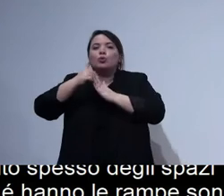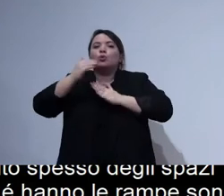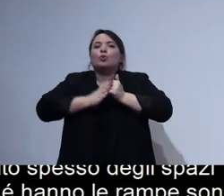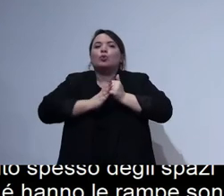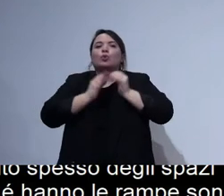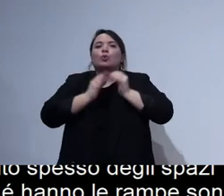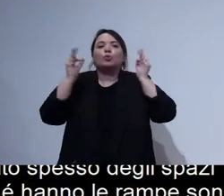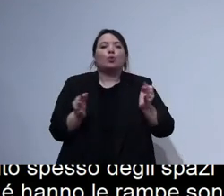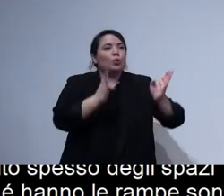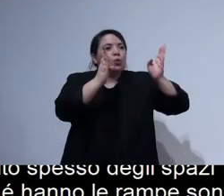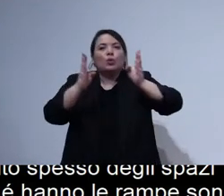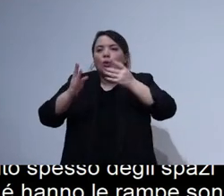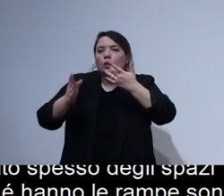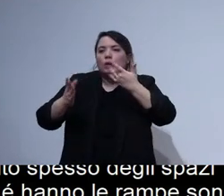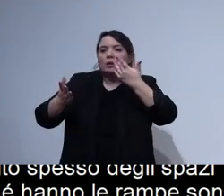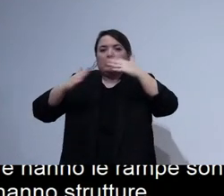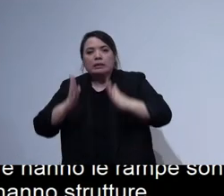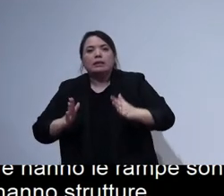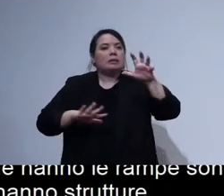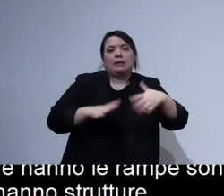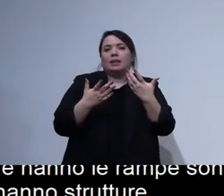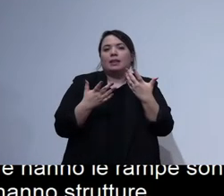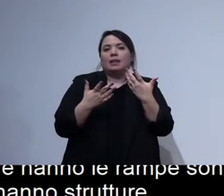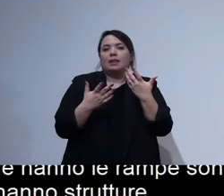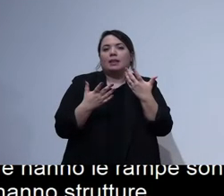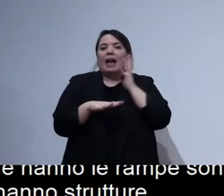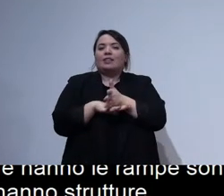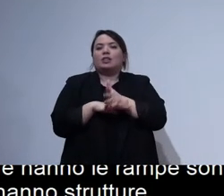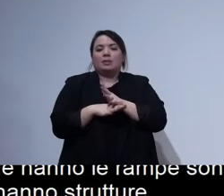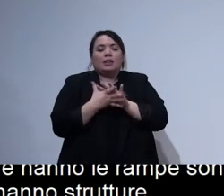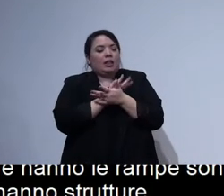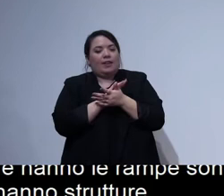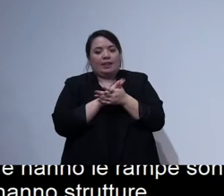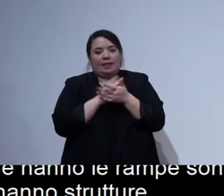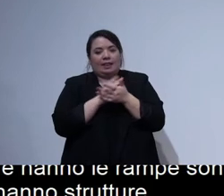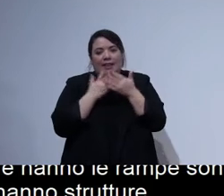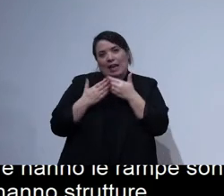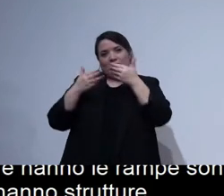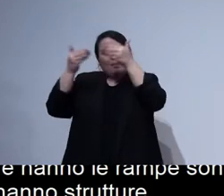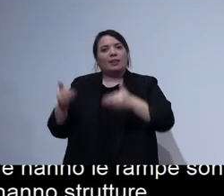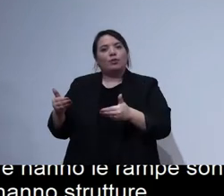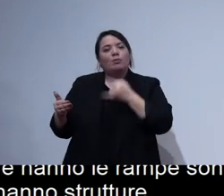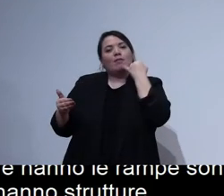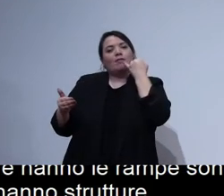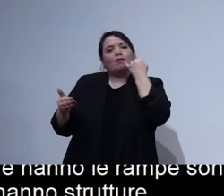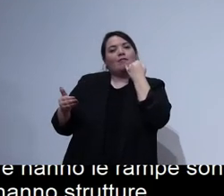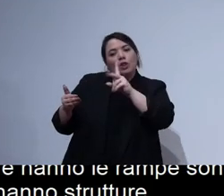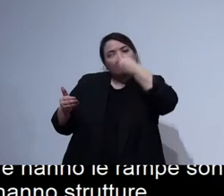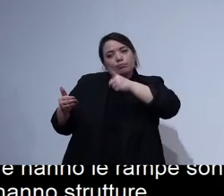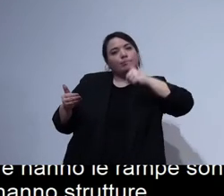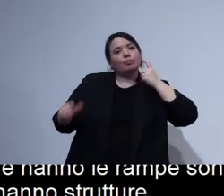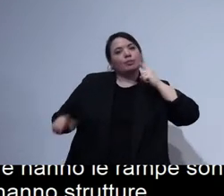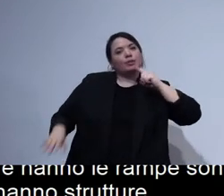cercarle attraverso il design della piattaforma, come dicevo, di renderle fruibili per tutti. Quindi questo è l